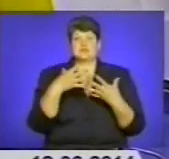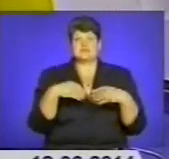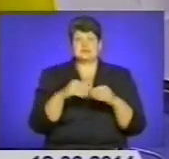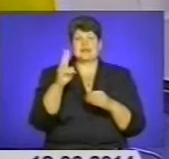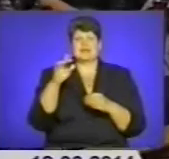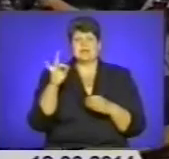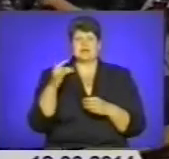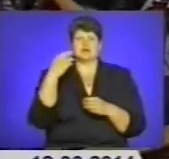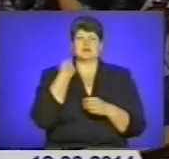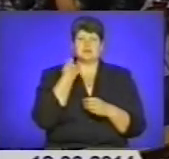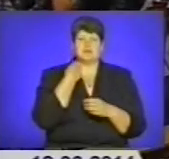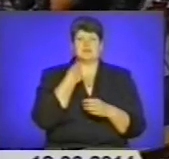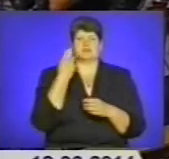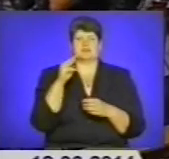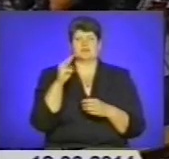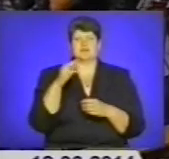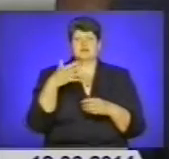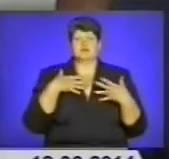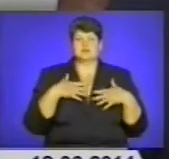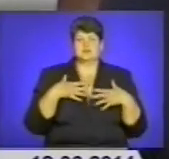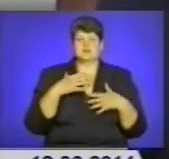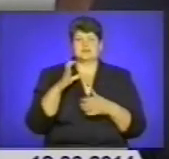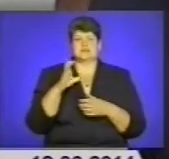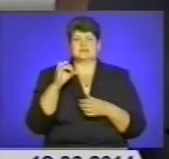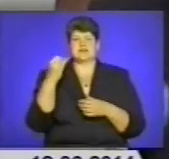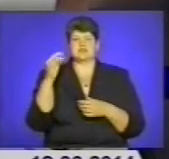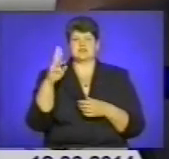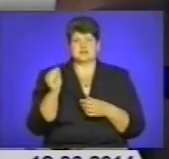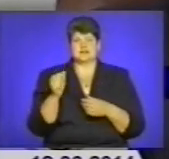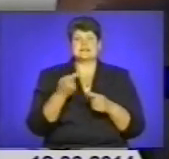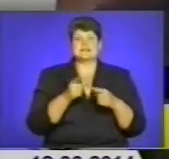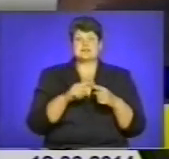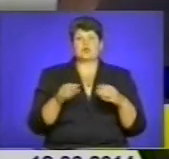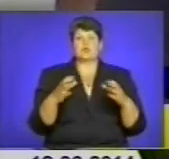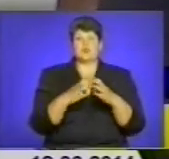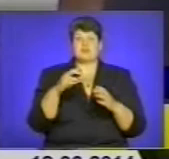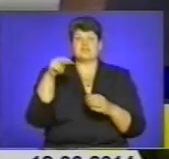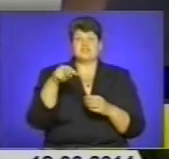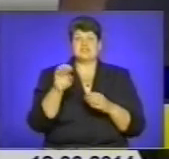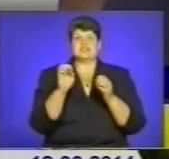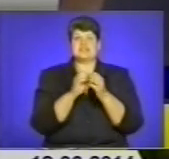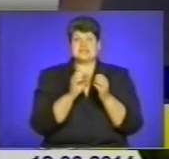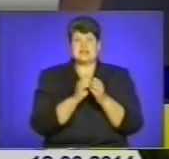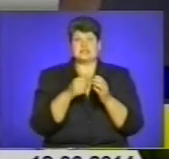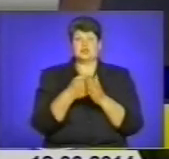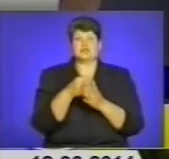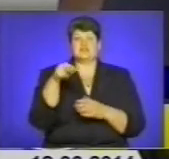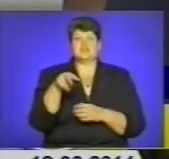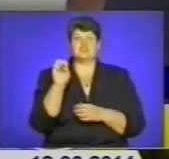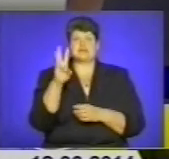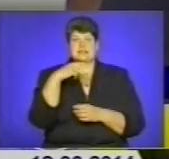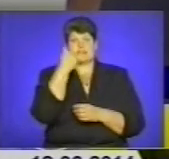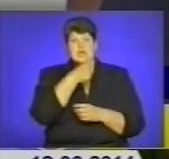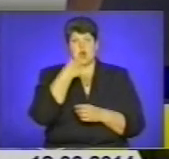Великобританії, Панамі, Білізі та Сейшелах. Вищевказаними компаніями з 2010 по 2013 роки